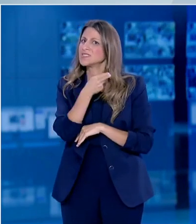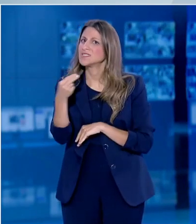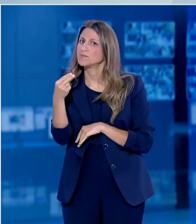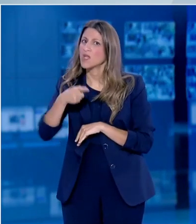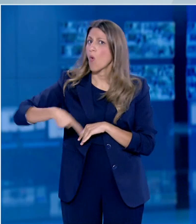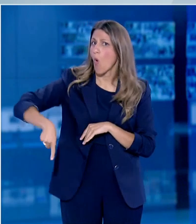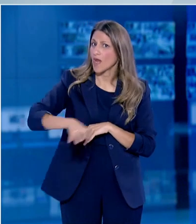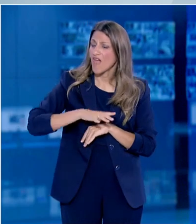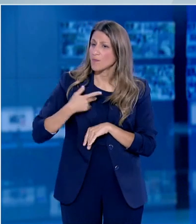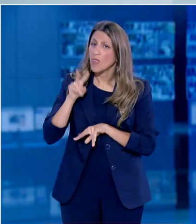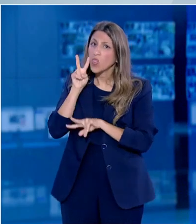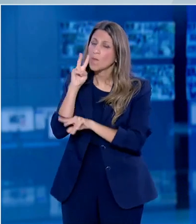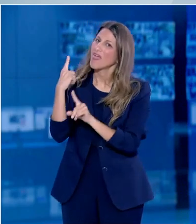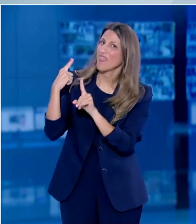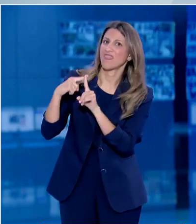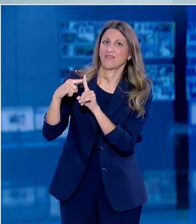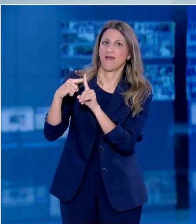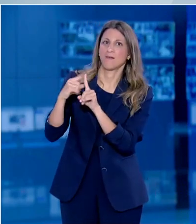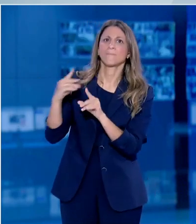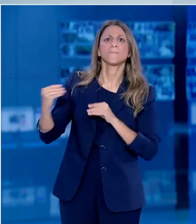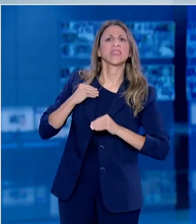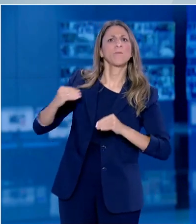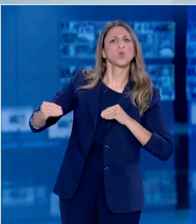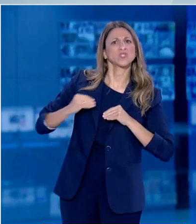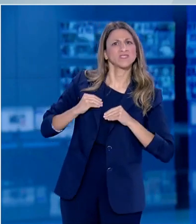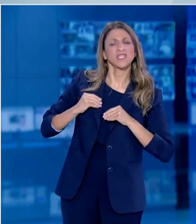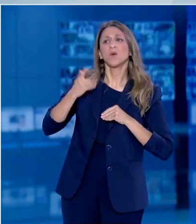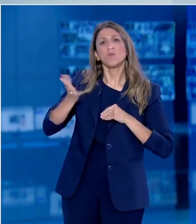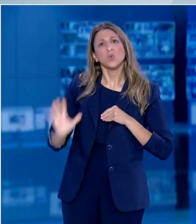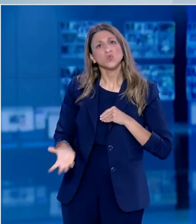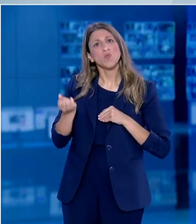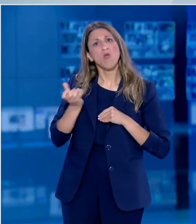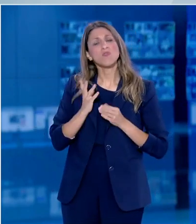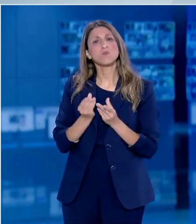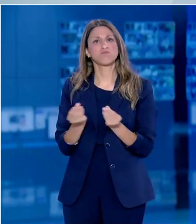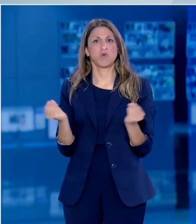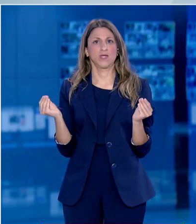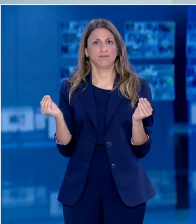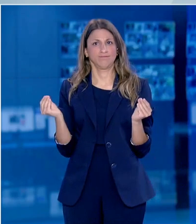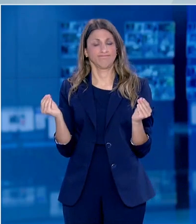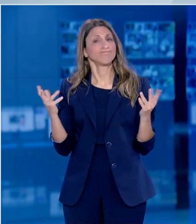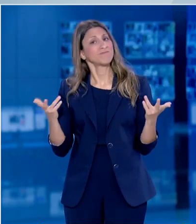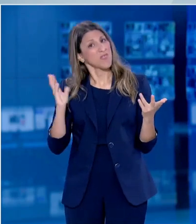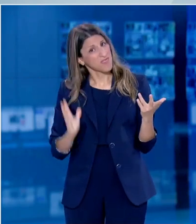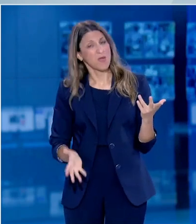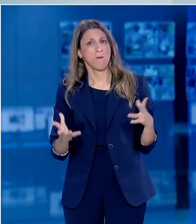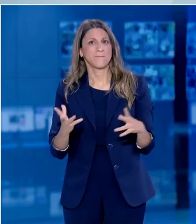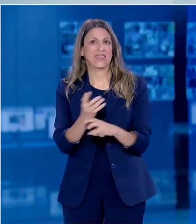στάση της μεταμοσχεύσης, οι οποίες σώζουν ζωές. Η δημιουργία του Ονασίου Εθνικού Μεταμοσχευτικού Κέντρου ας γίνει η αφορμή να το πετύχουμε.